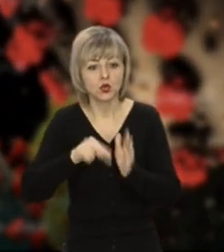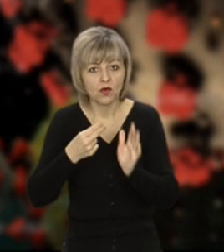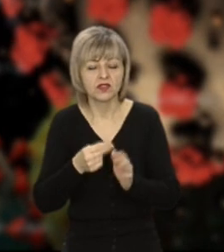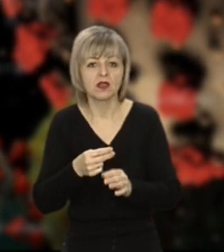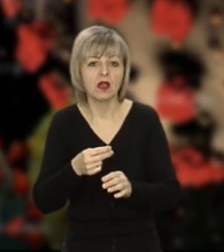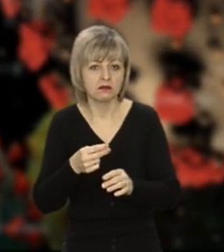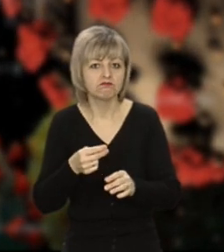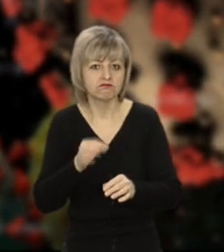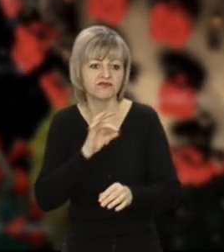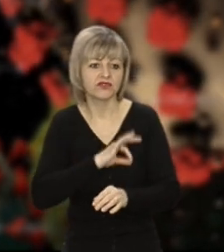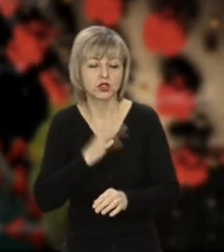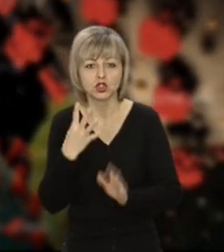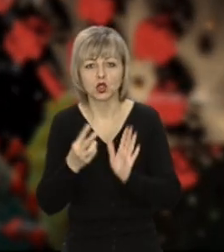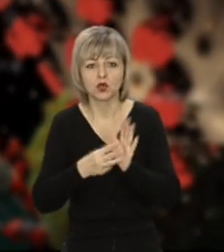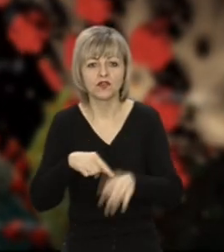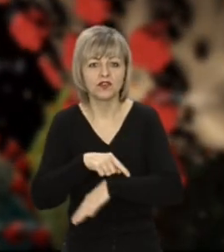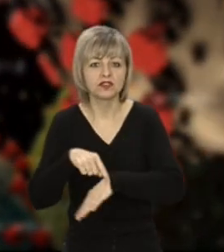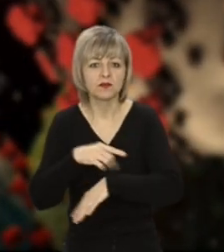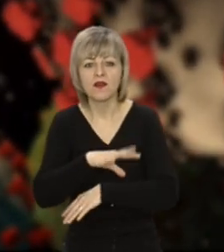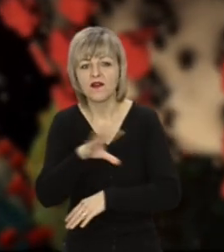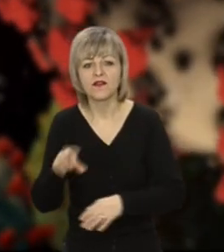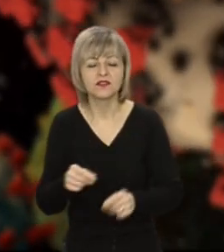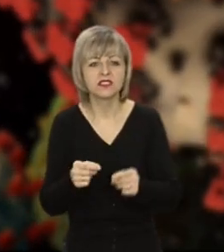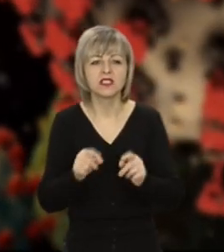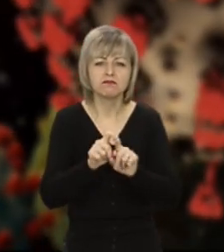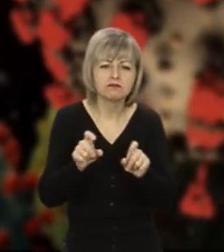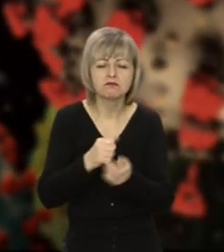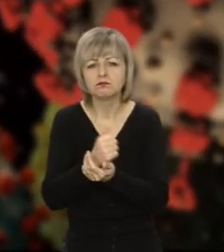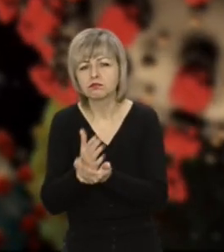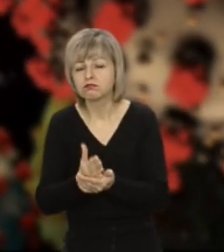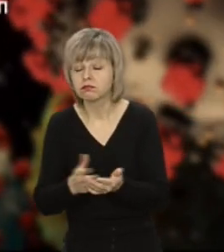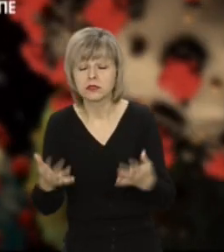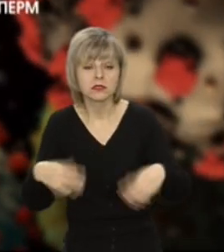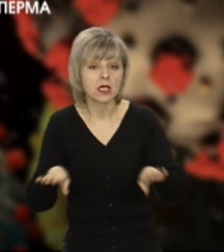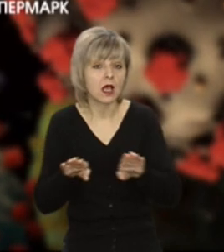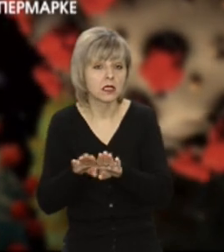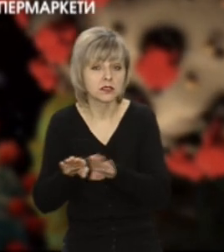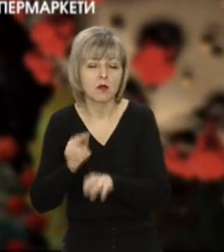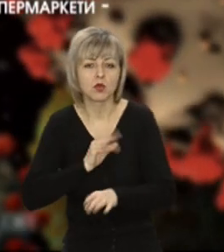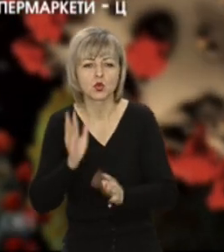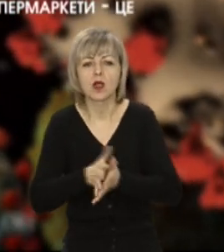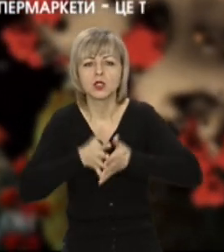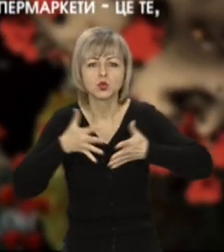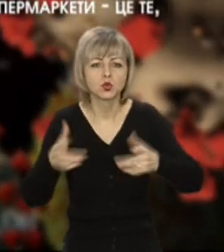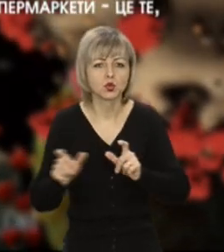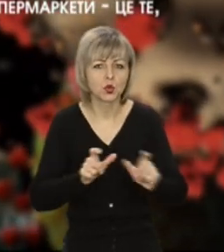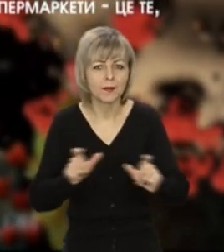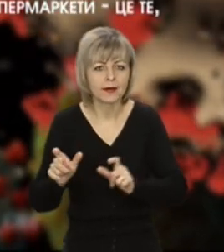Вся сфера послуг зачинена. Працюють лише супермаркети,